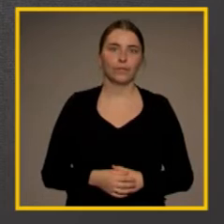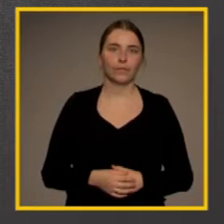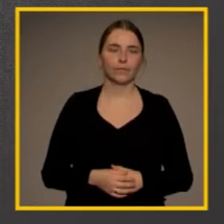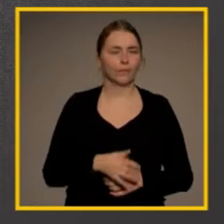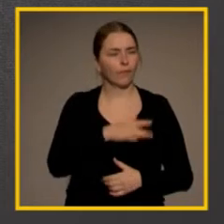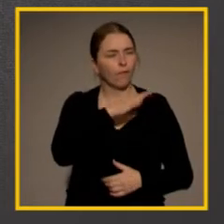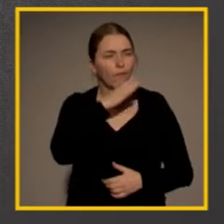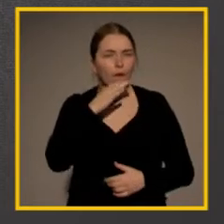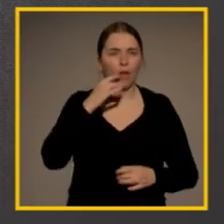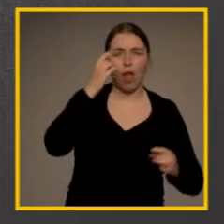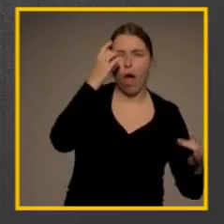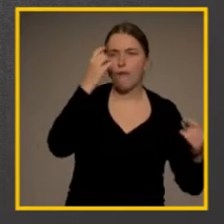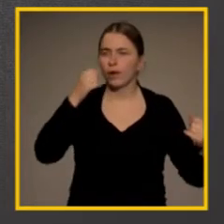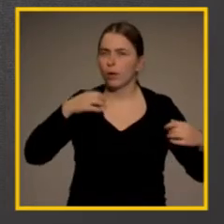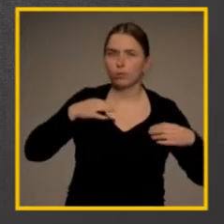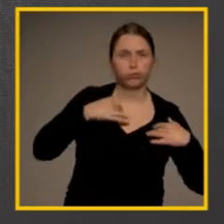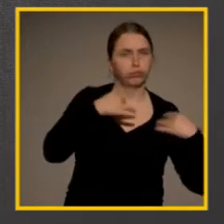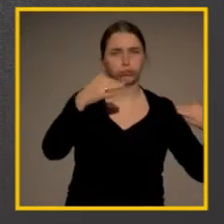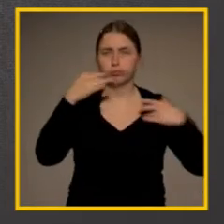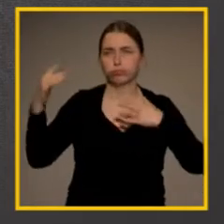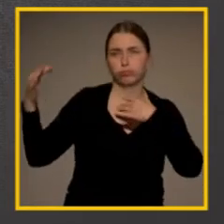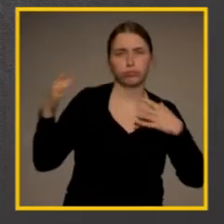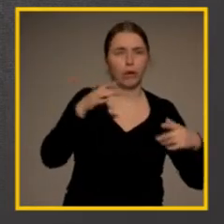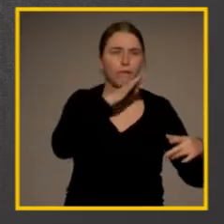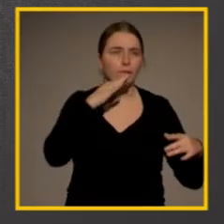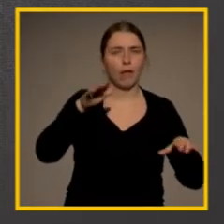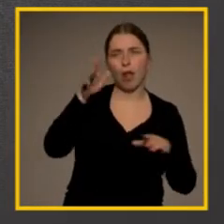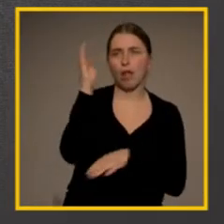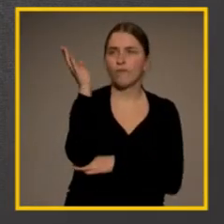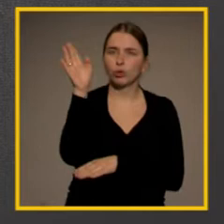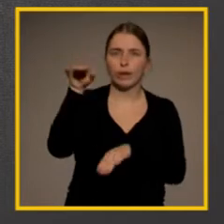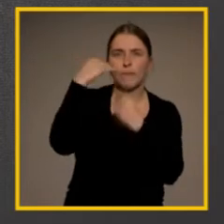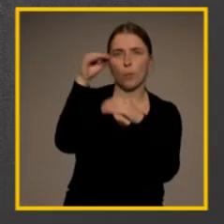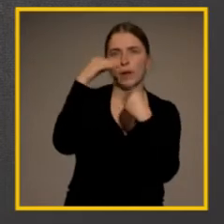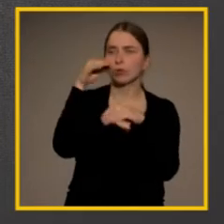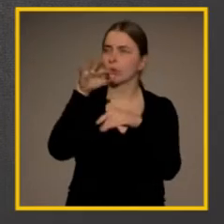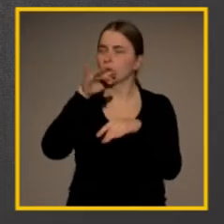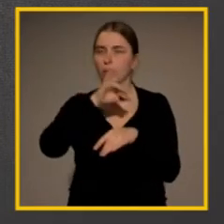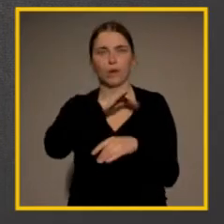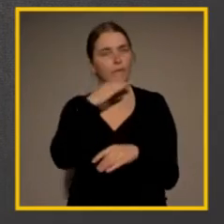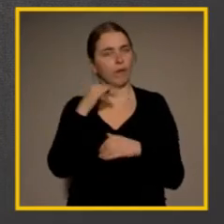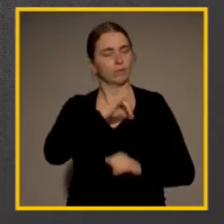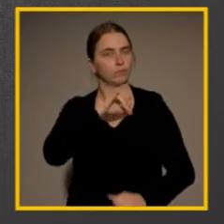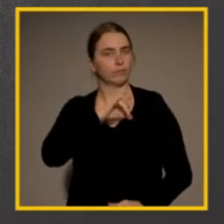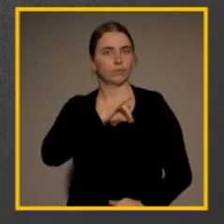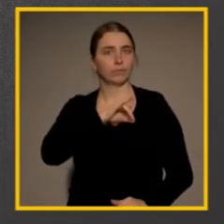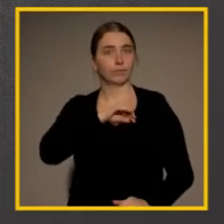Nach so viel Aufregung und den vielen interessanten Informationen